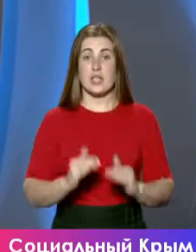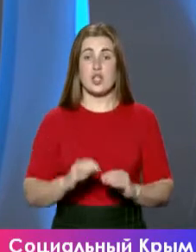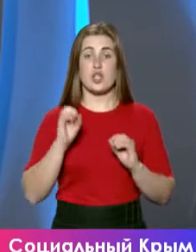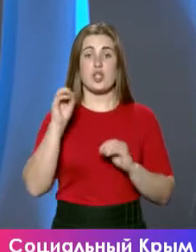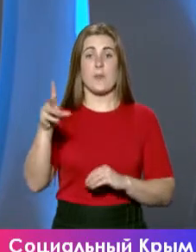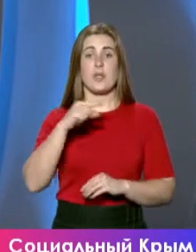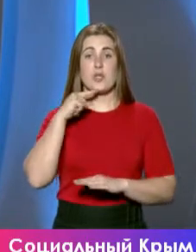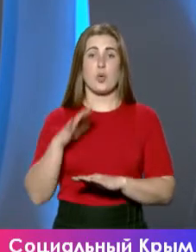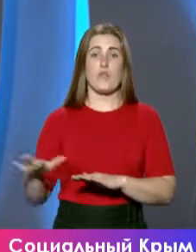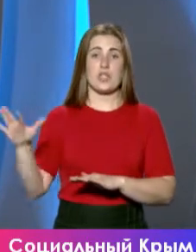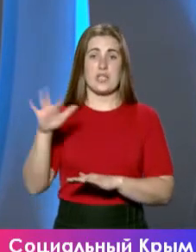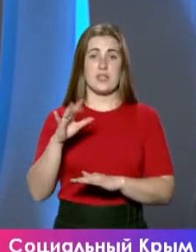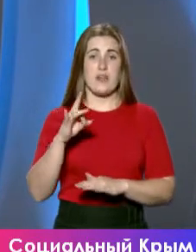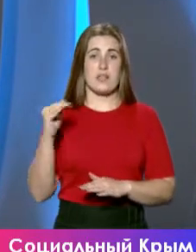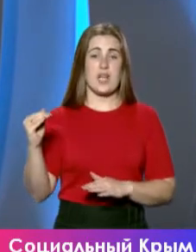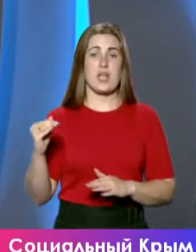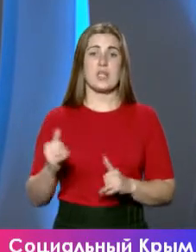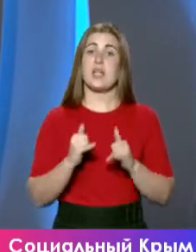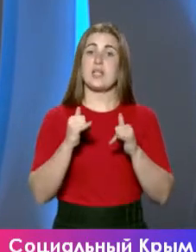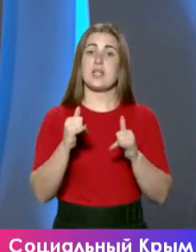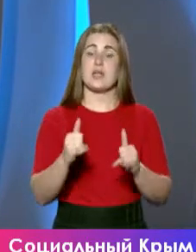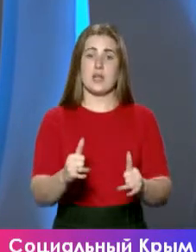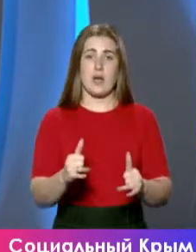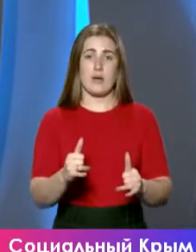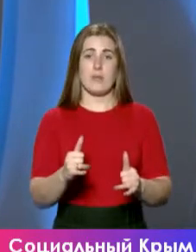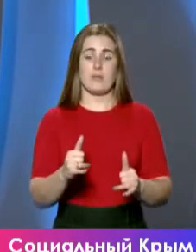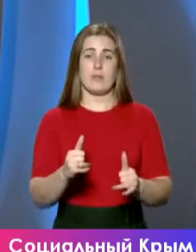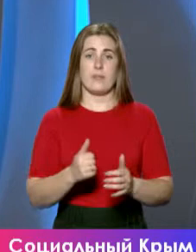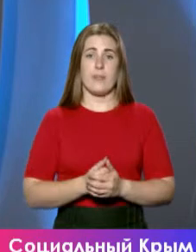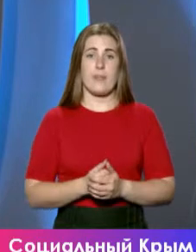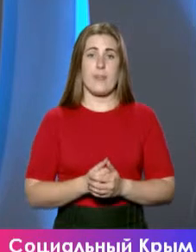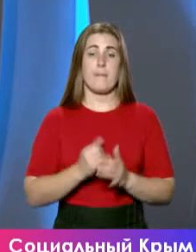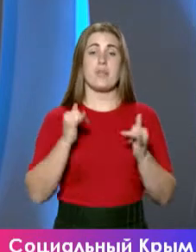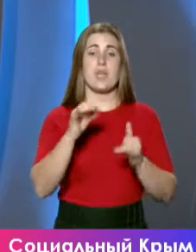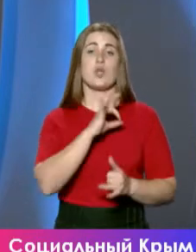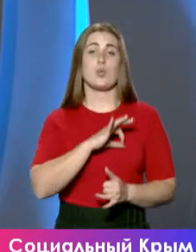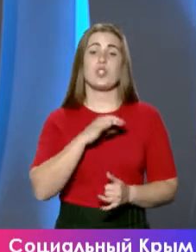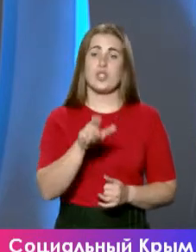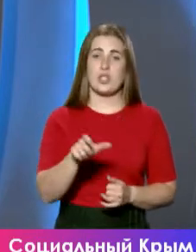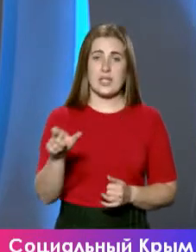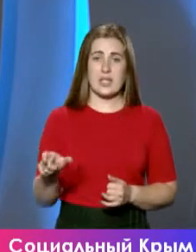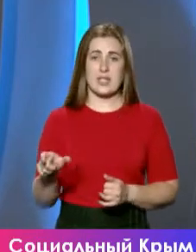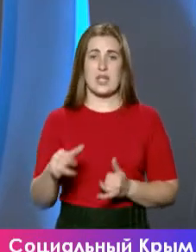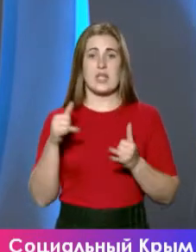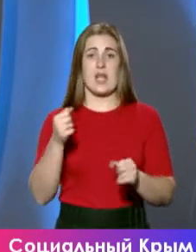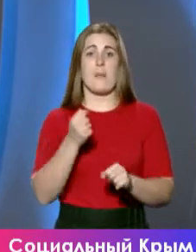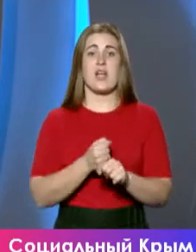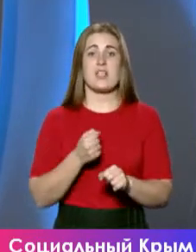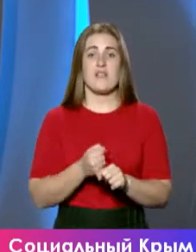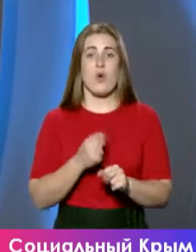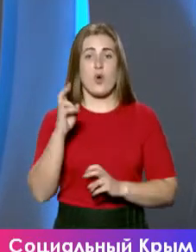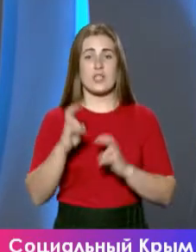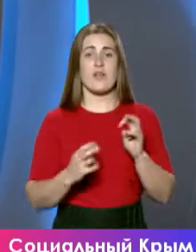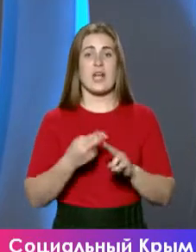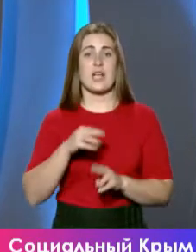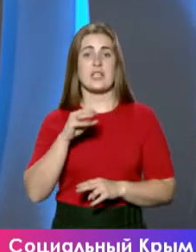материковой части Российской Федерации. Для, скажем так, юридических лиц, для производства этот тариф